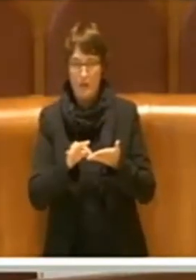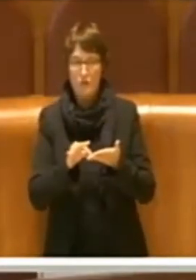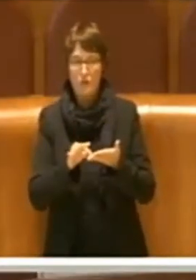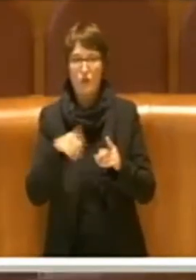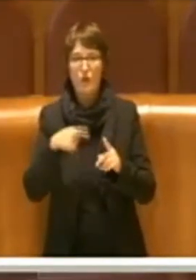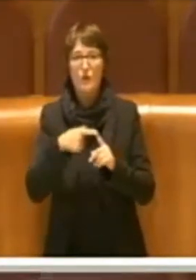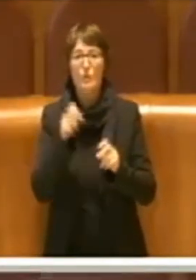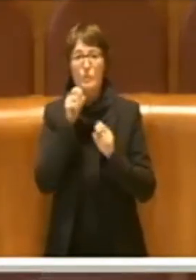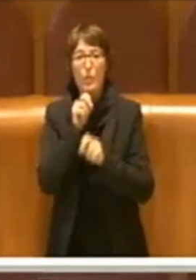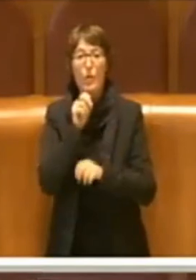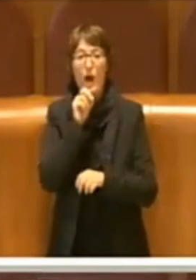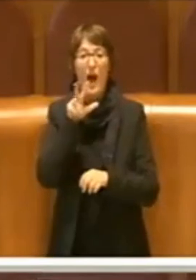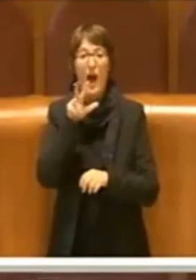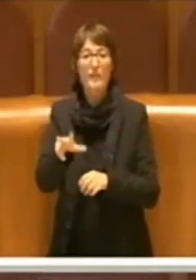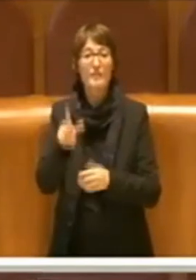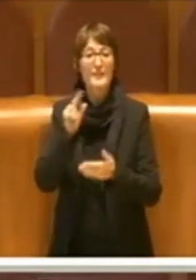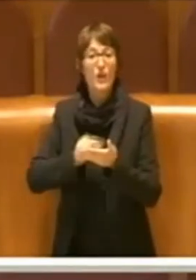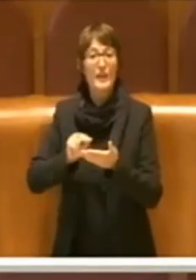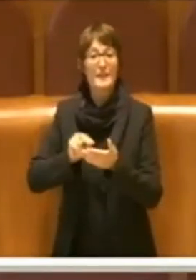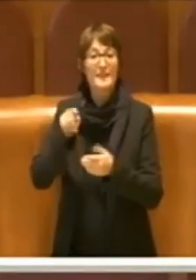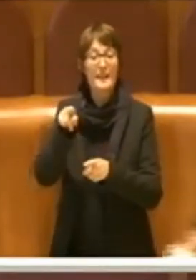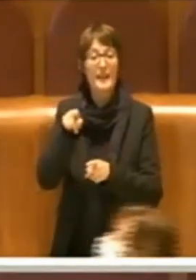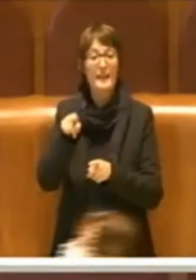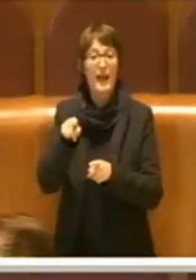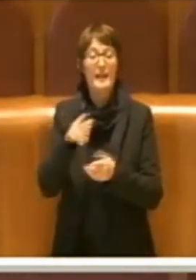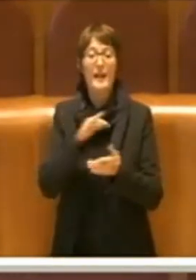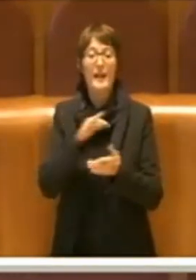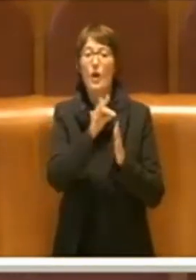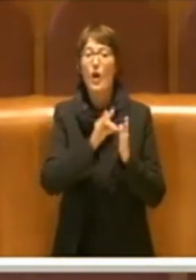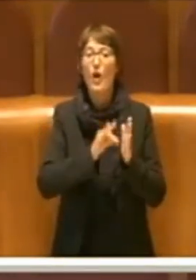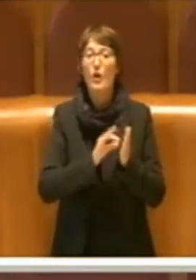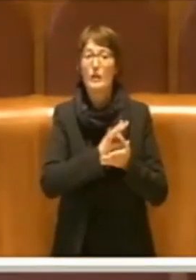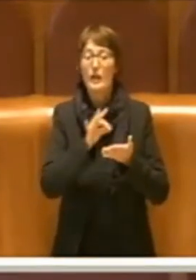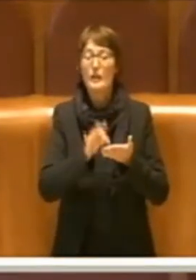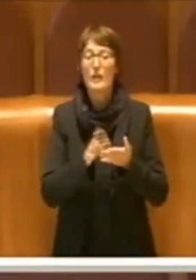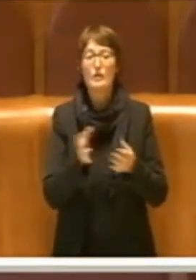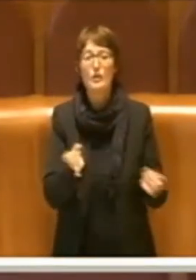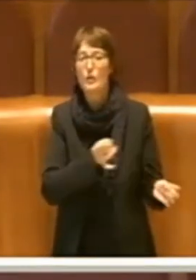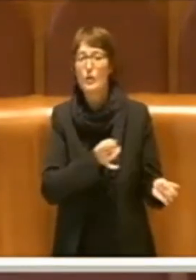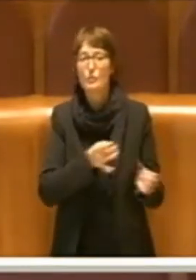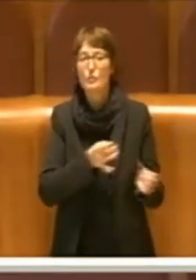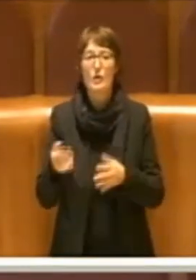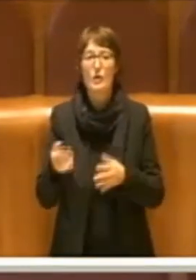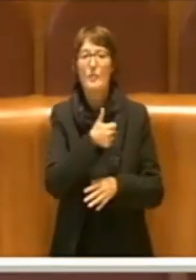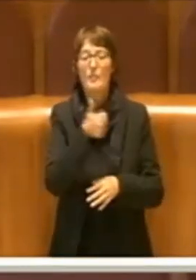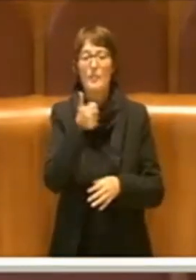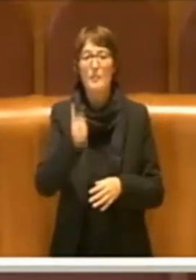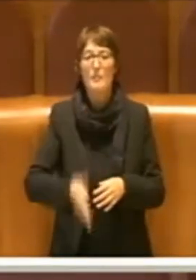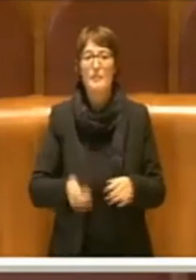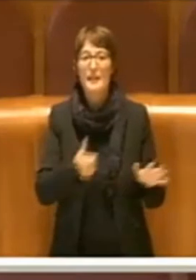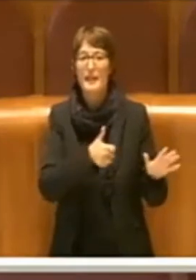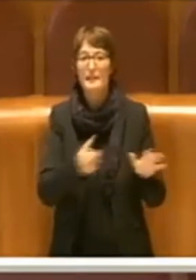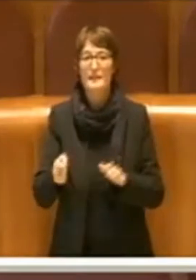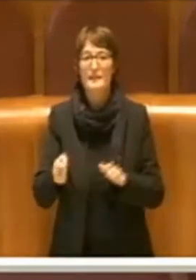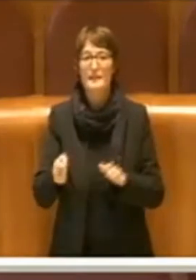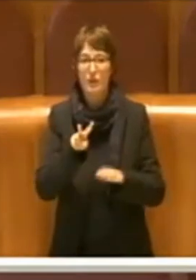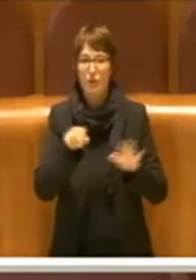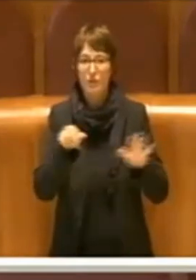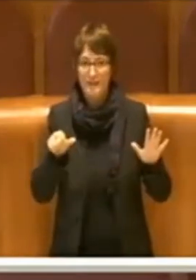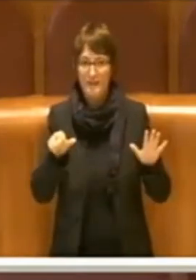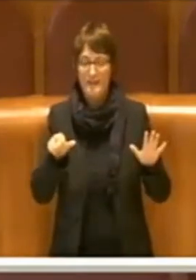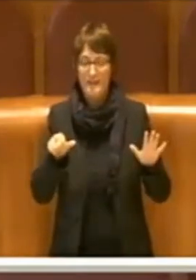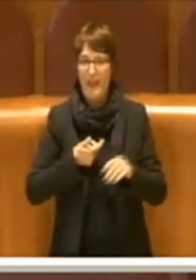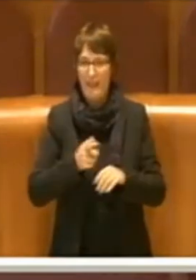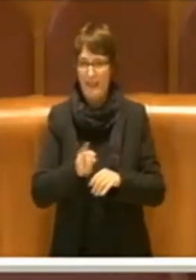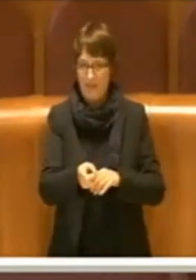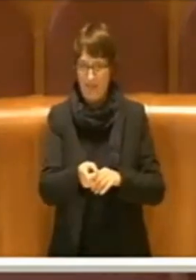Segretariato che questo ordine del giorno è identico al 1626, che è all'ordine dei lavori,